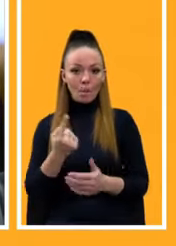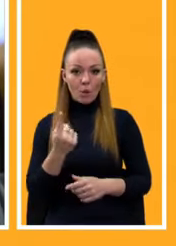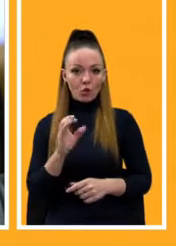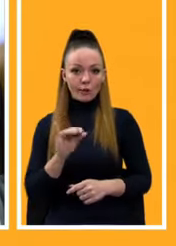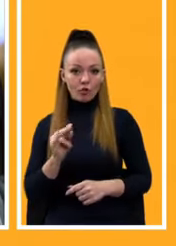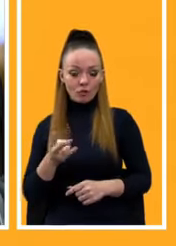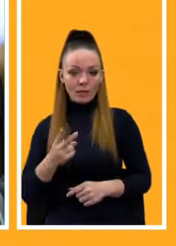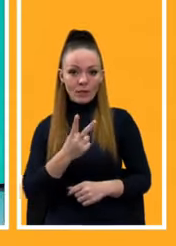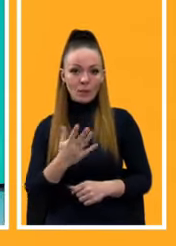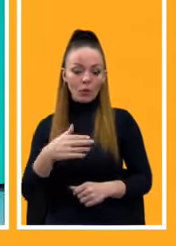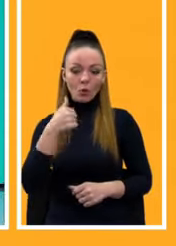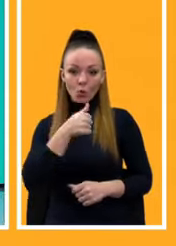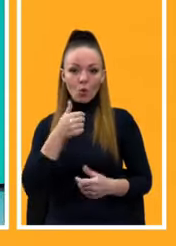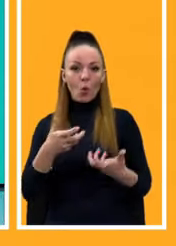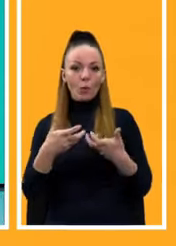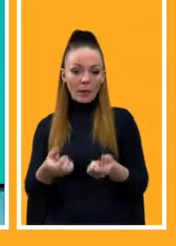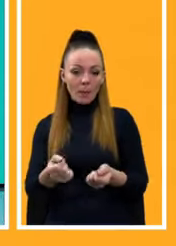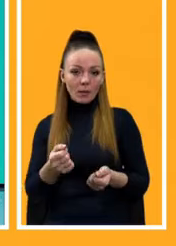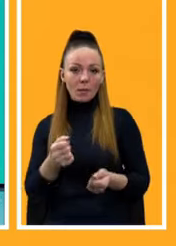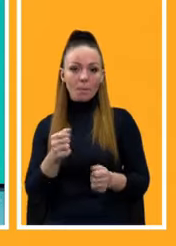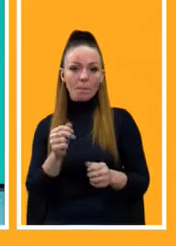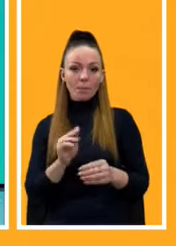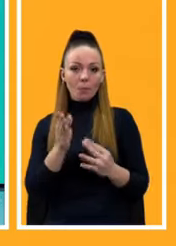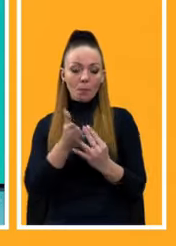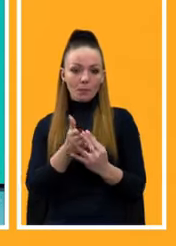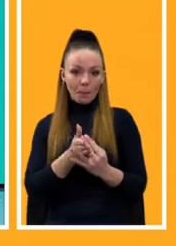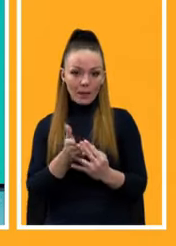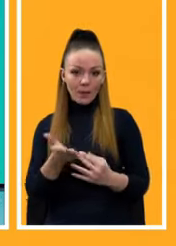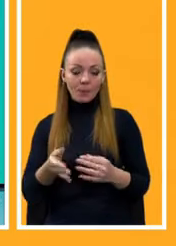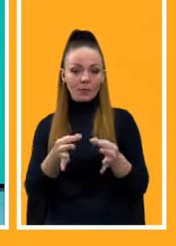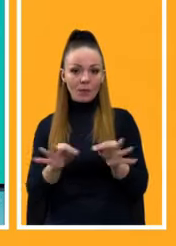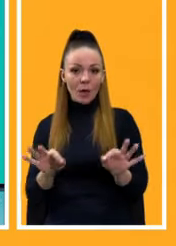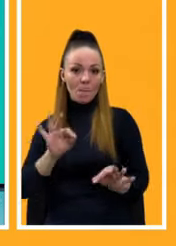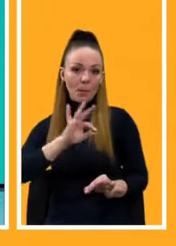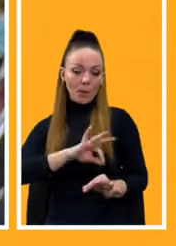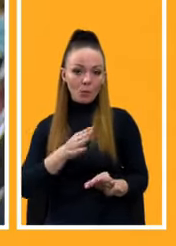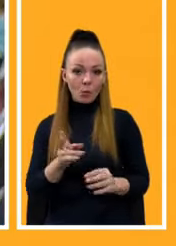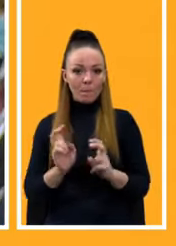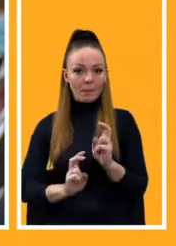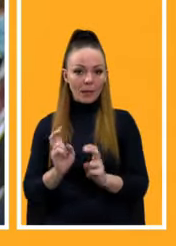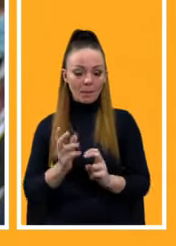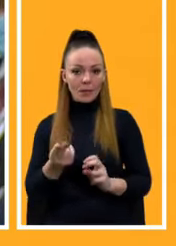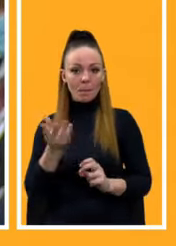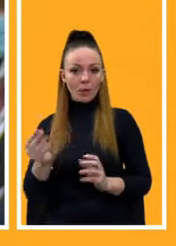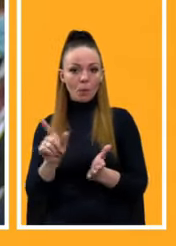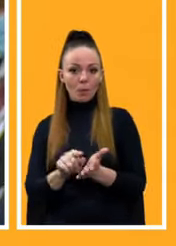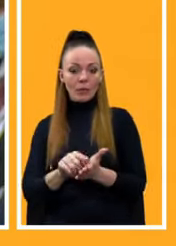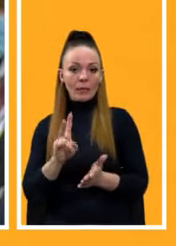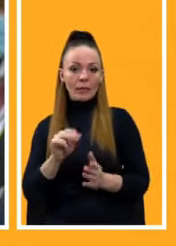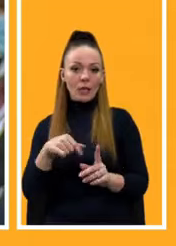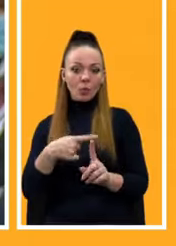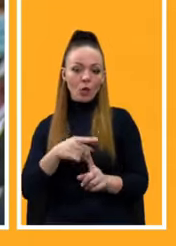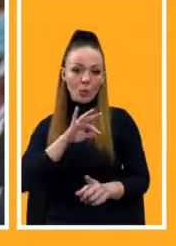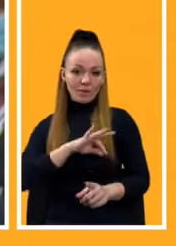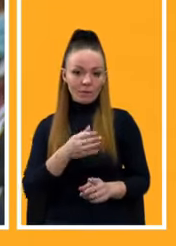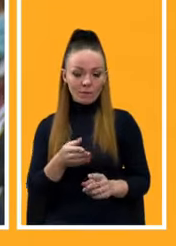2025 року отримали податкові пільги, а саме звільнення від оподаткування прибутку підприємств, сплати податку на додану вартість, сплати